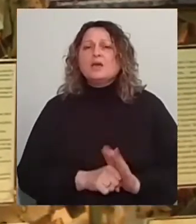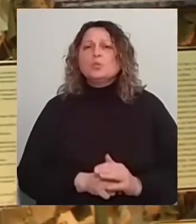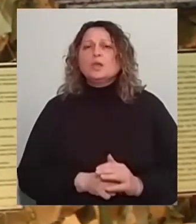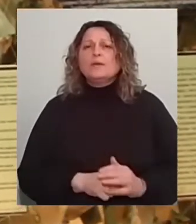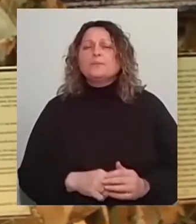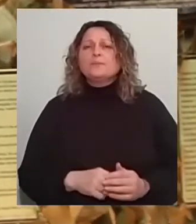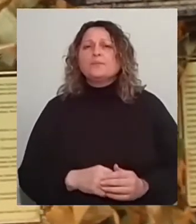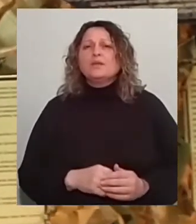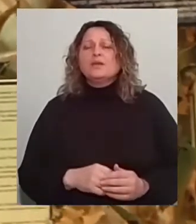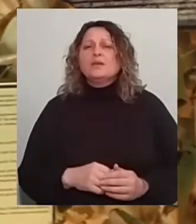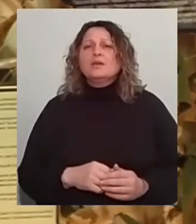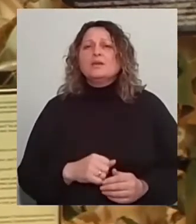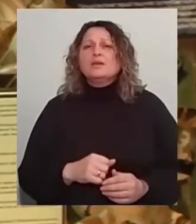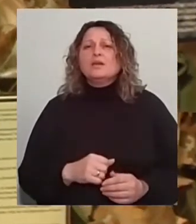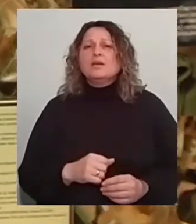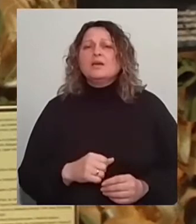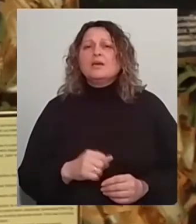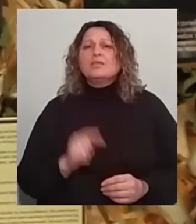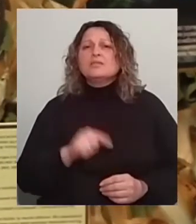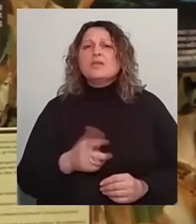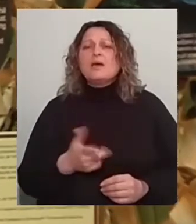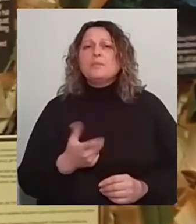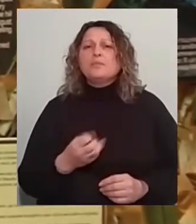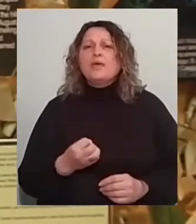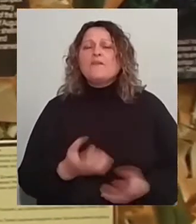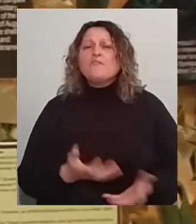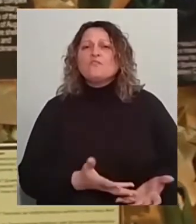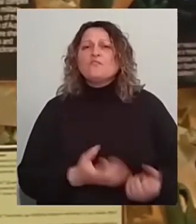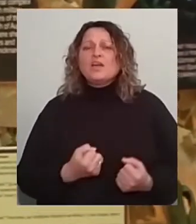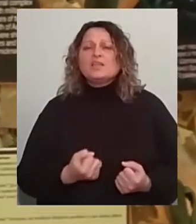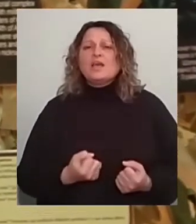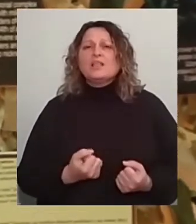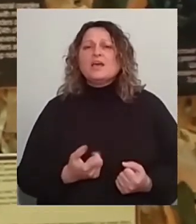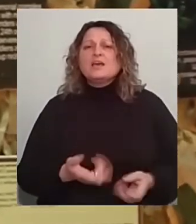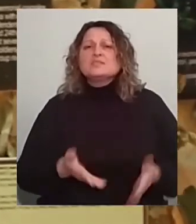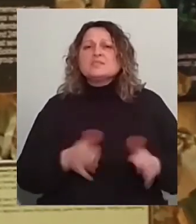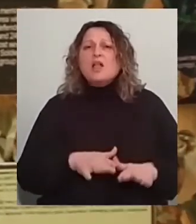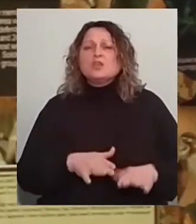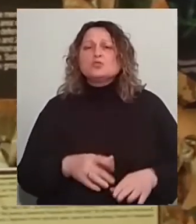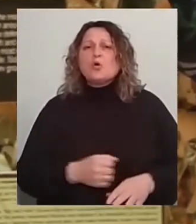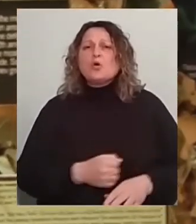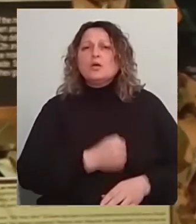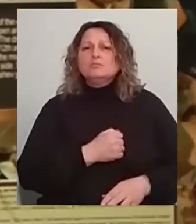саме там, де витягли залишки цього військовослужбовця,